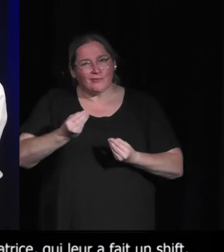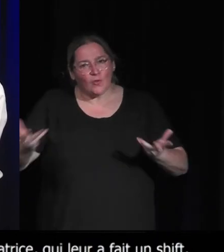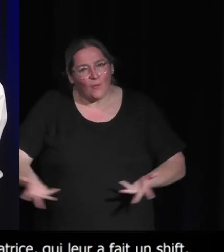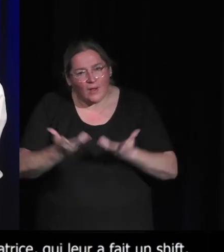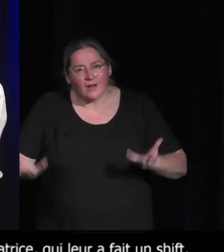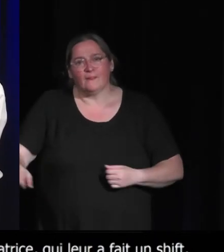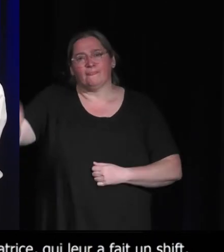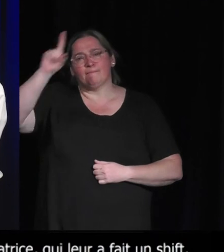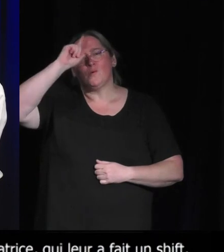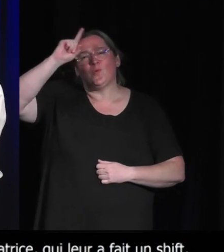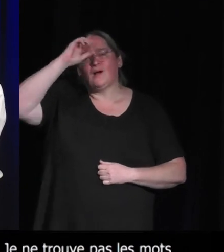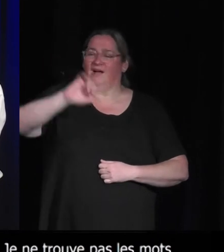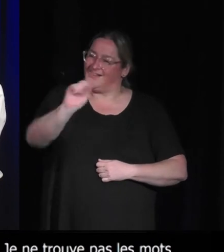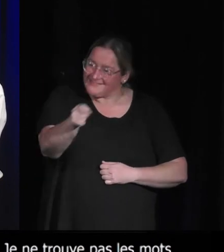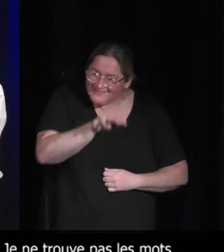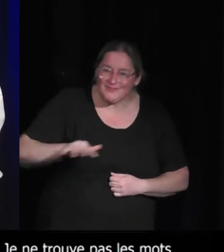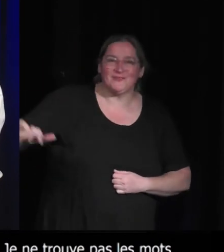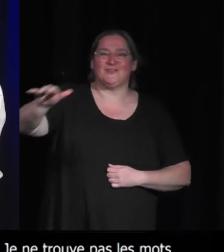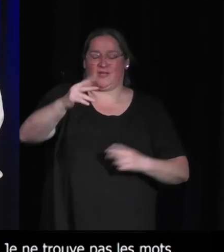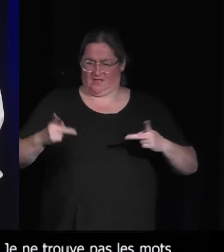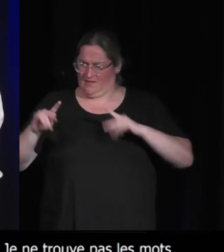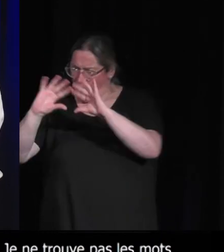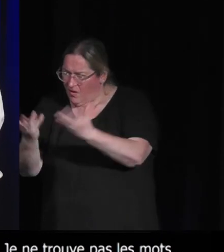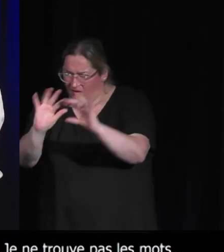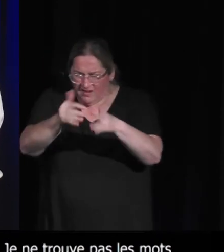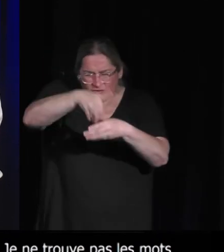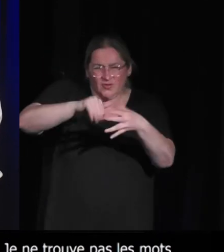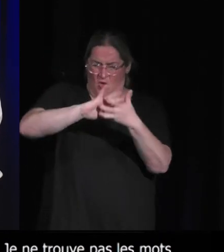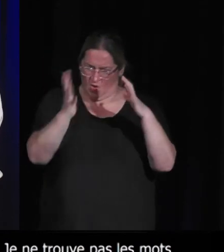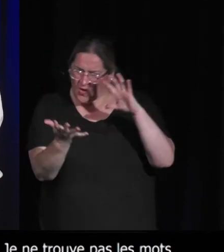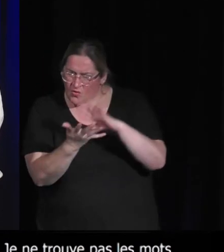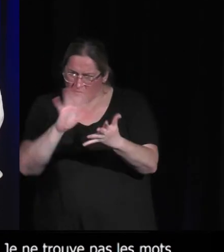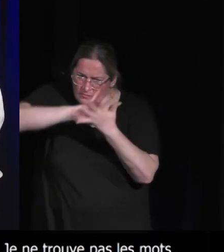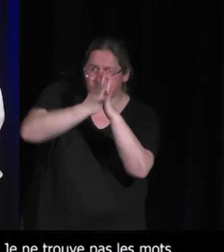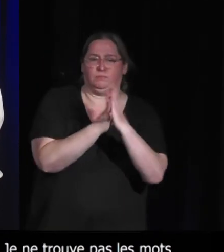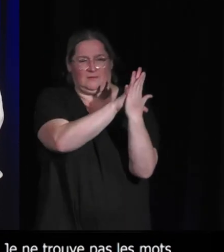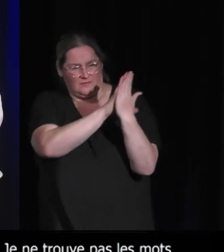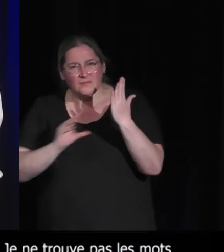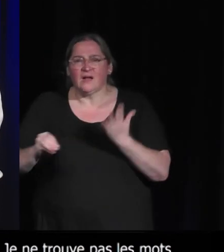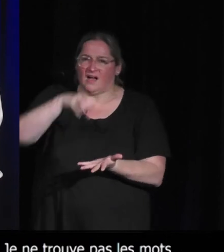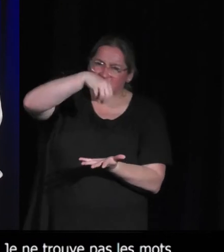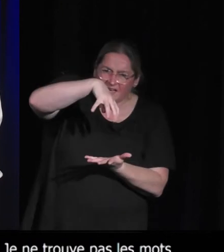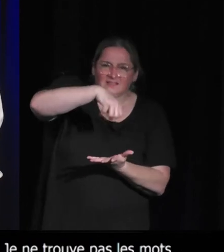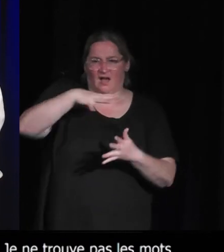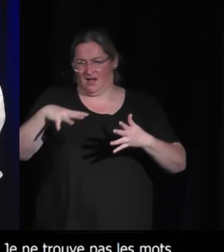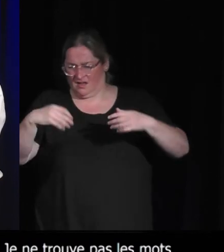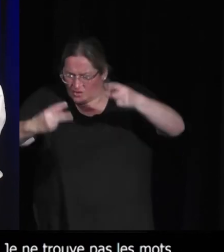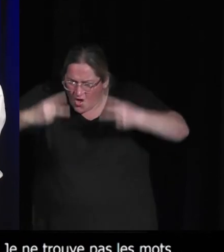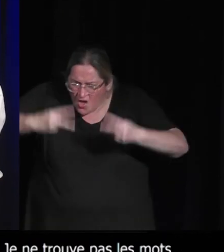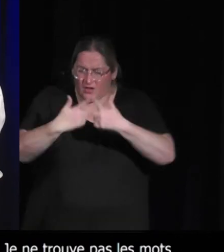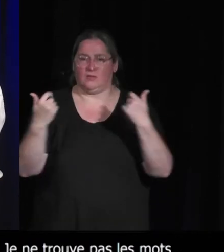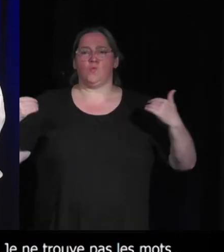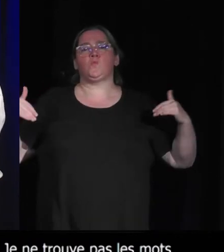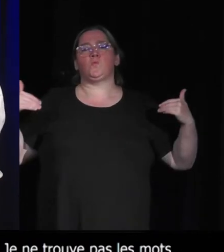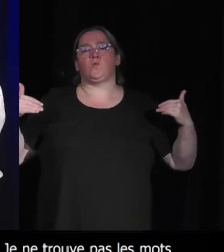modéliser la nature et des écosystèmes ultra complexes parce qu'en termes de data, termes de développement, en termes de code, mais que